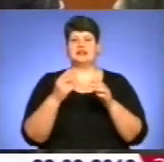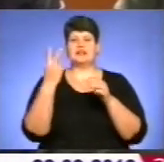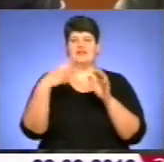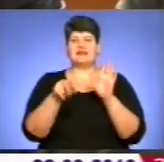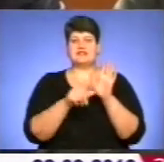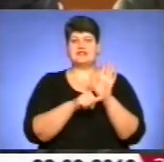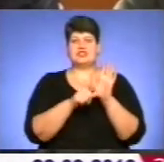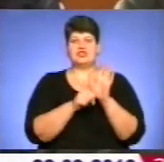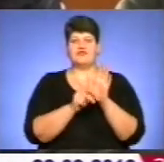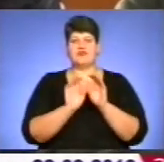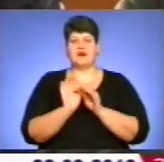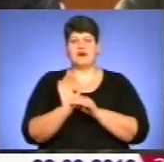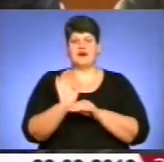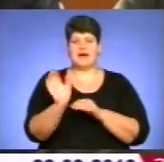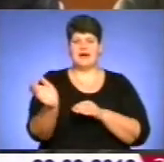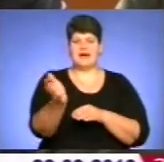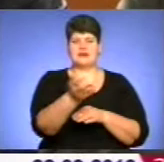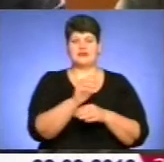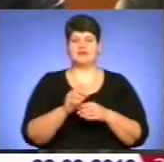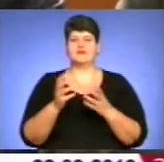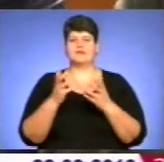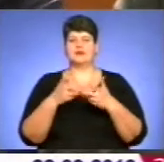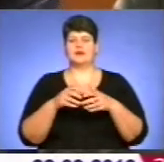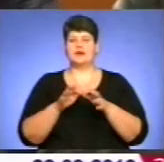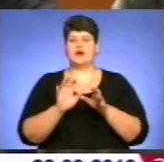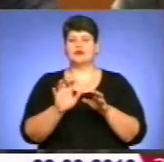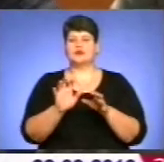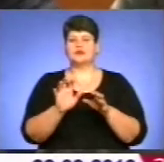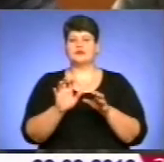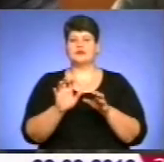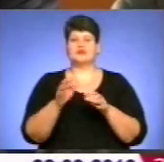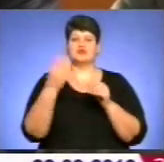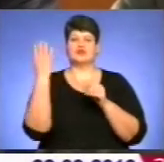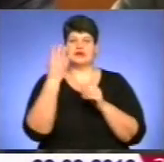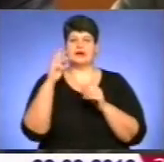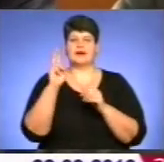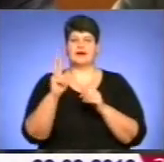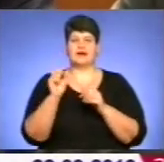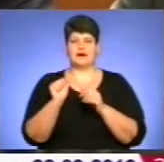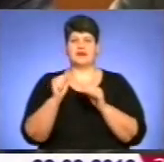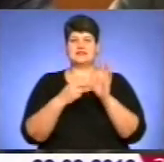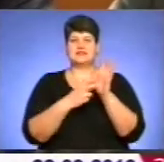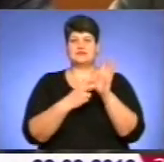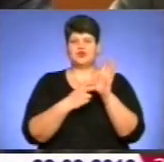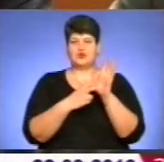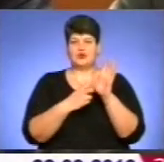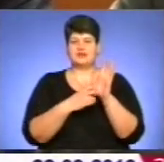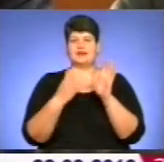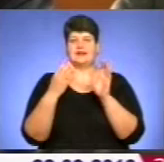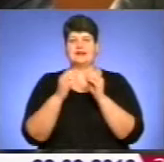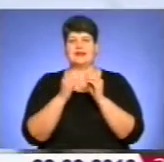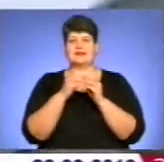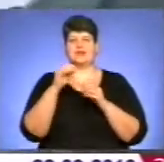автогрилерів, 22 Т-150-х кутники, 4 К-700 з угольниками, 10 УМЗ,